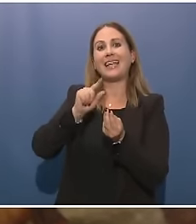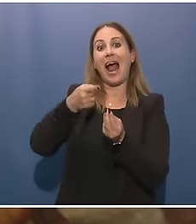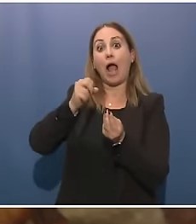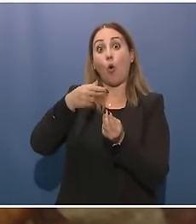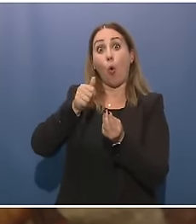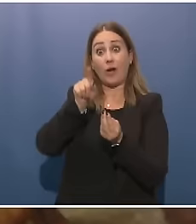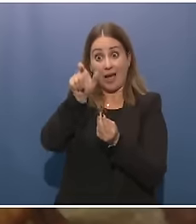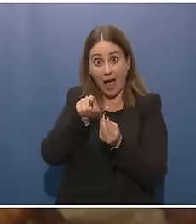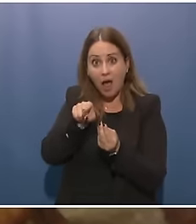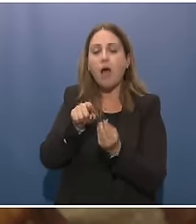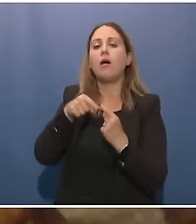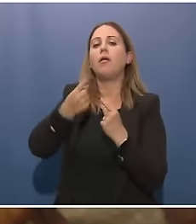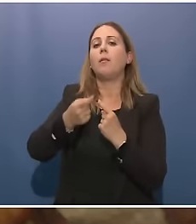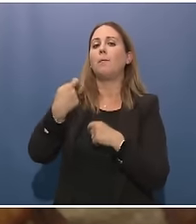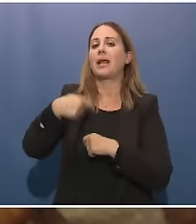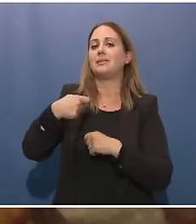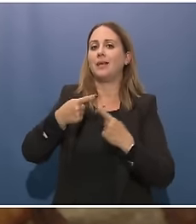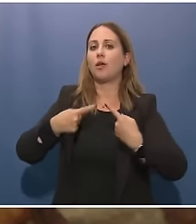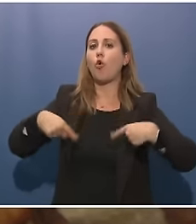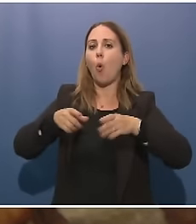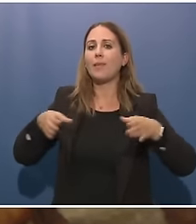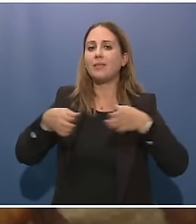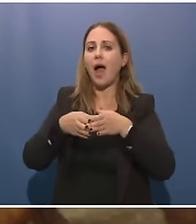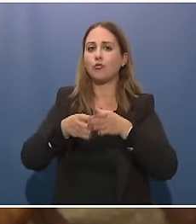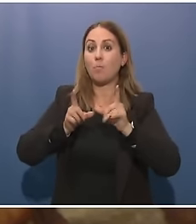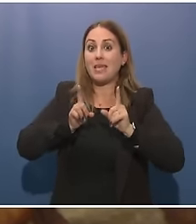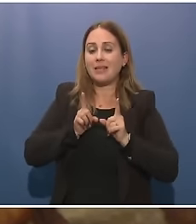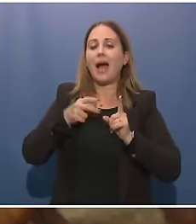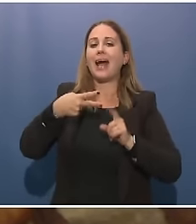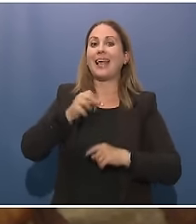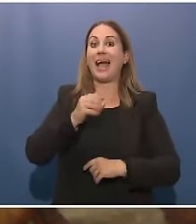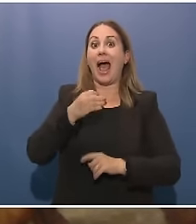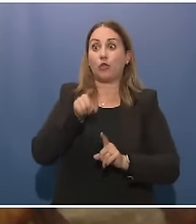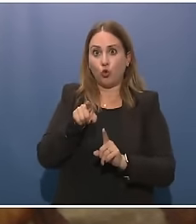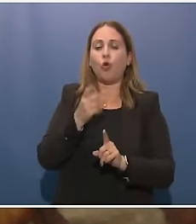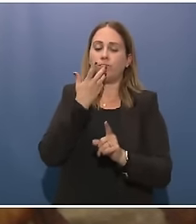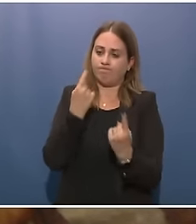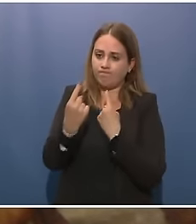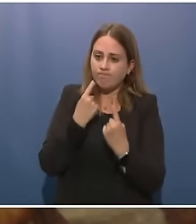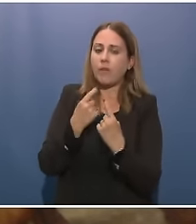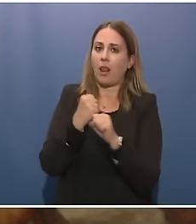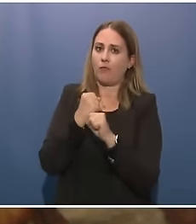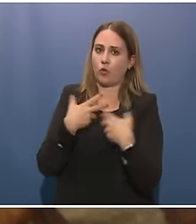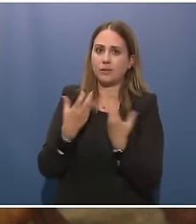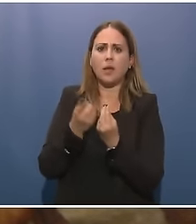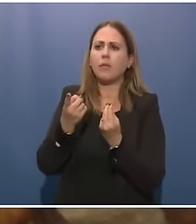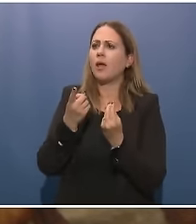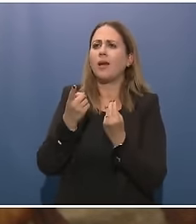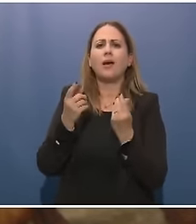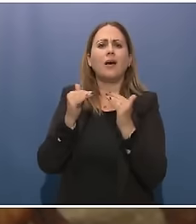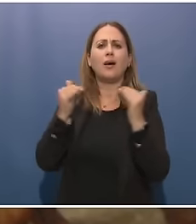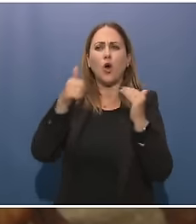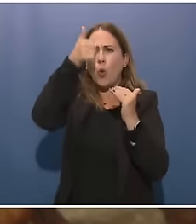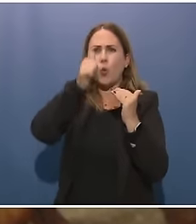presidente del comitato militare della Nato, il più grande, il più elevato ruolo militare all'interno della